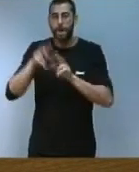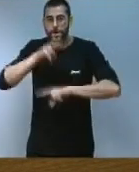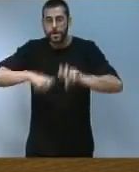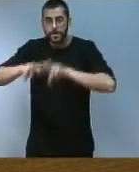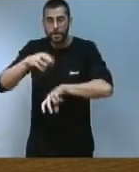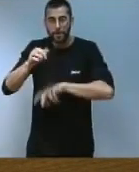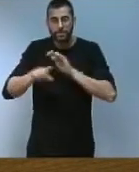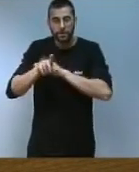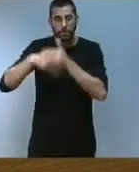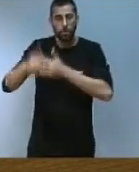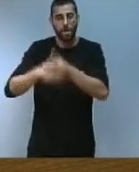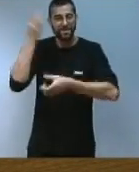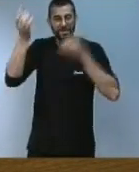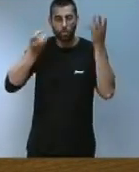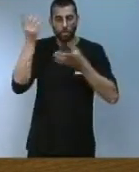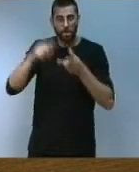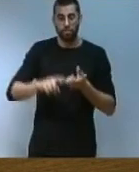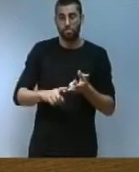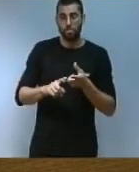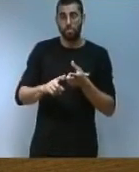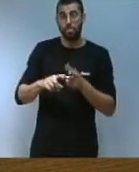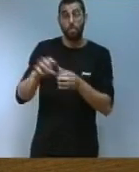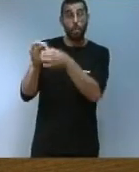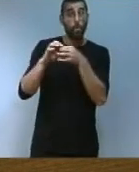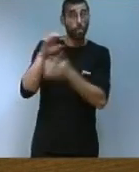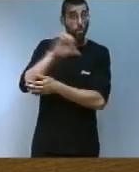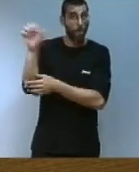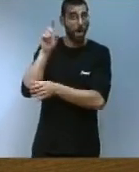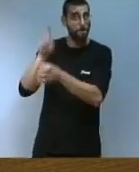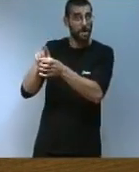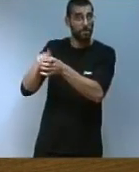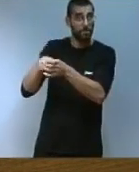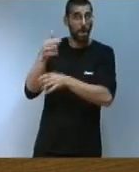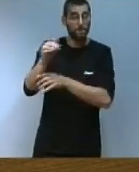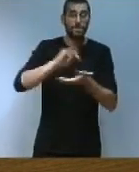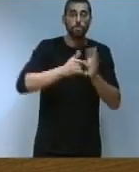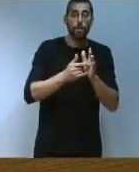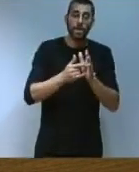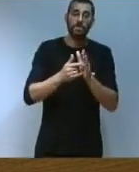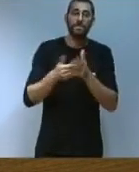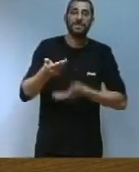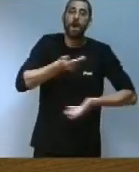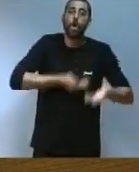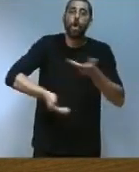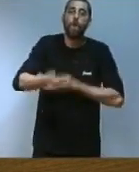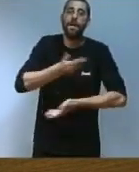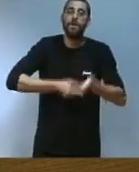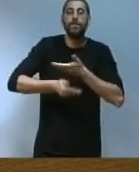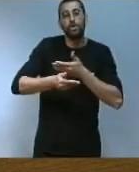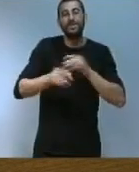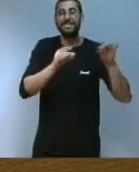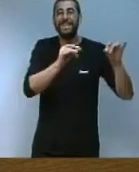innovació la participació en missions de la Unió Europea i en projectes de cooperació interregional en aquesta temàtica